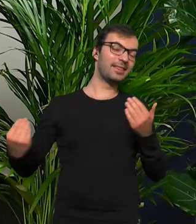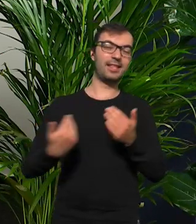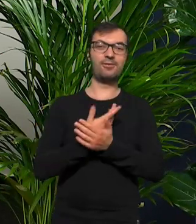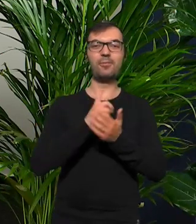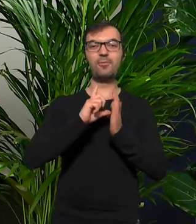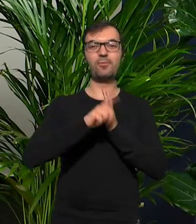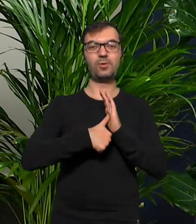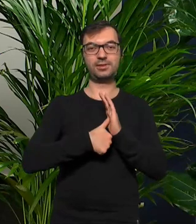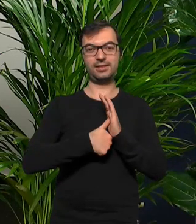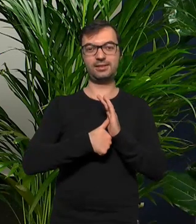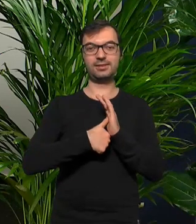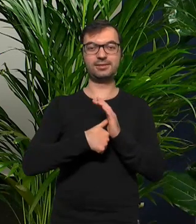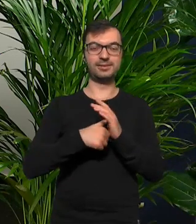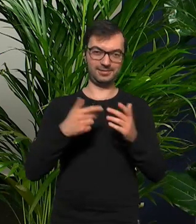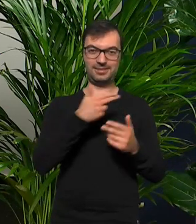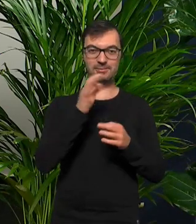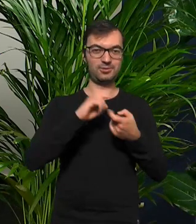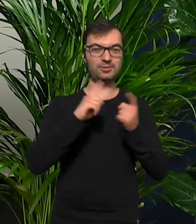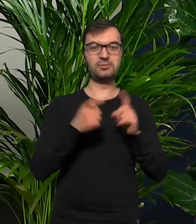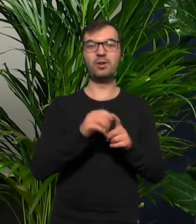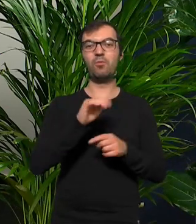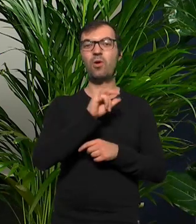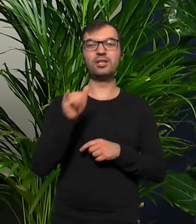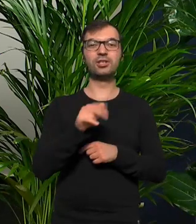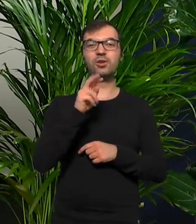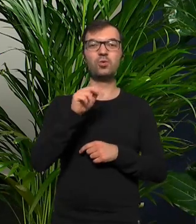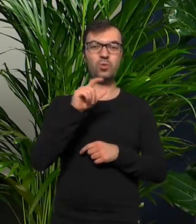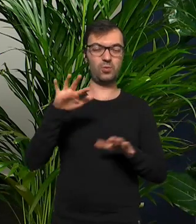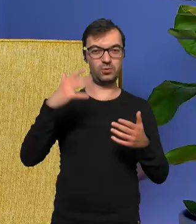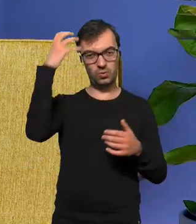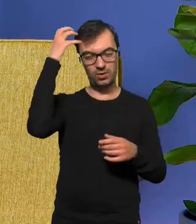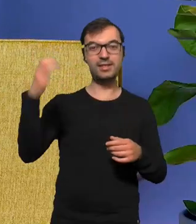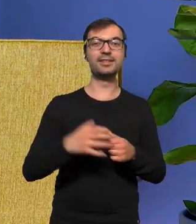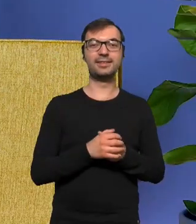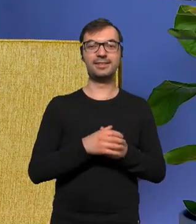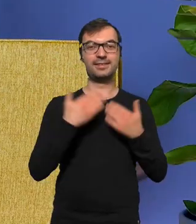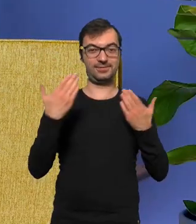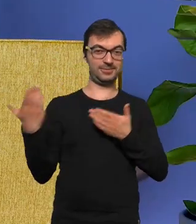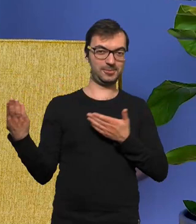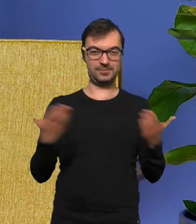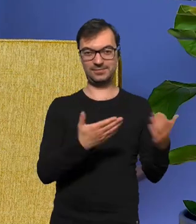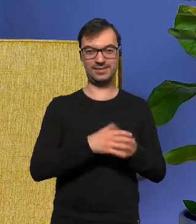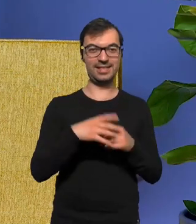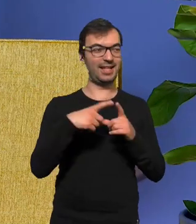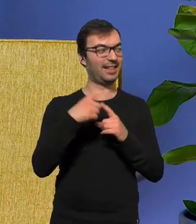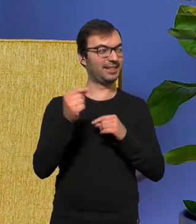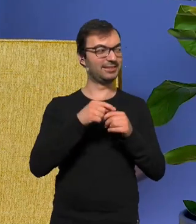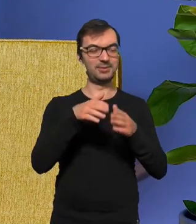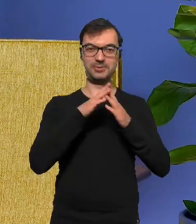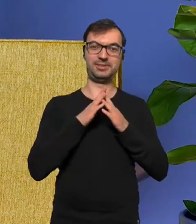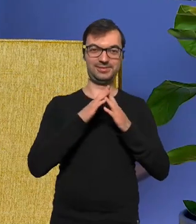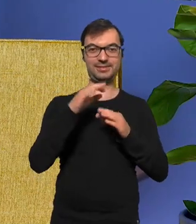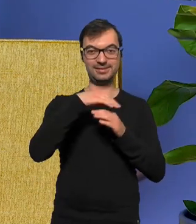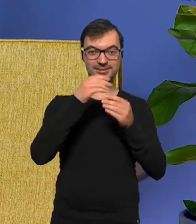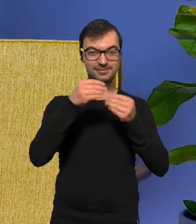towarzyszy naszemu spotkaniu Błażej Król we własnej osobie wychyla się z liści, które towarzyszą nam w tej